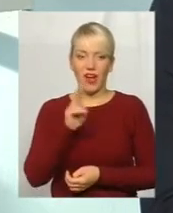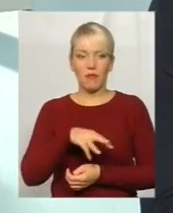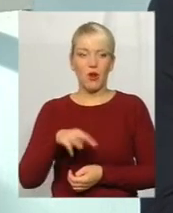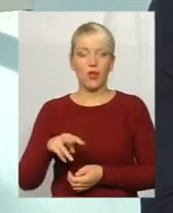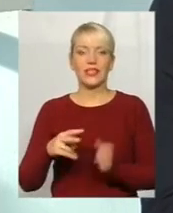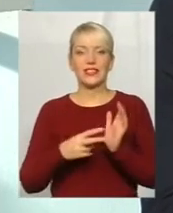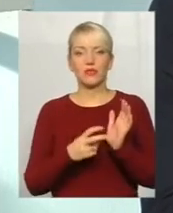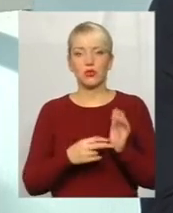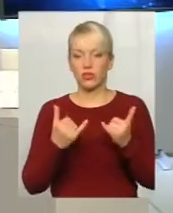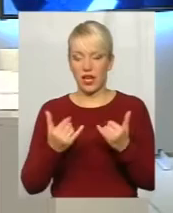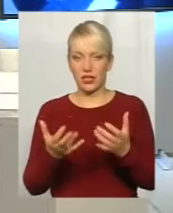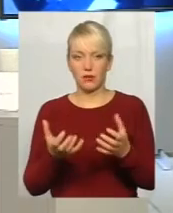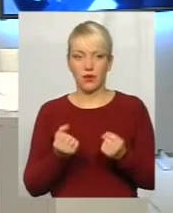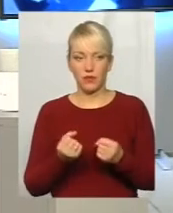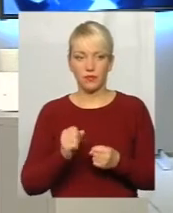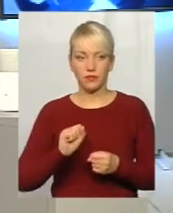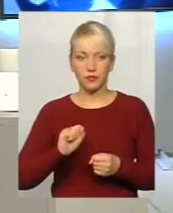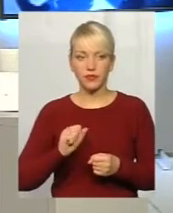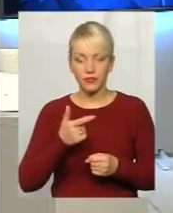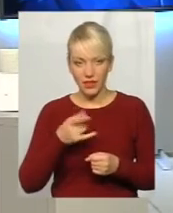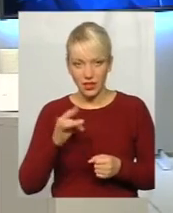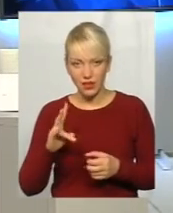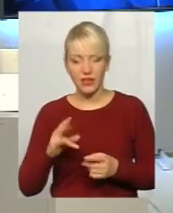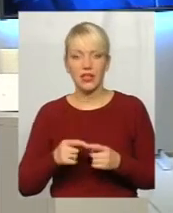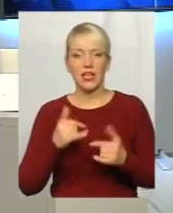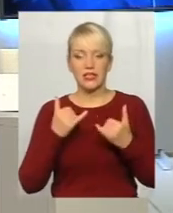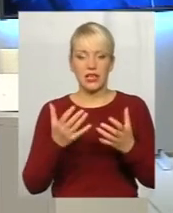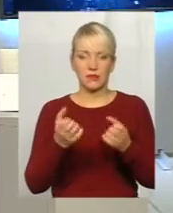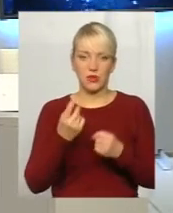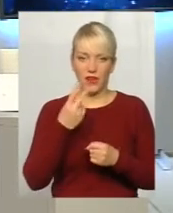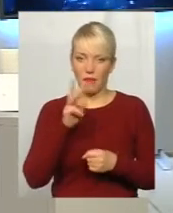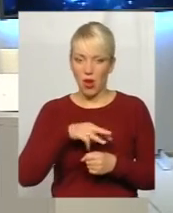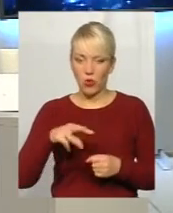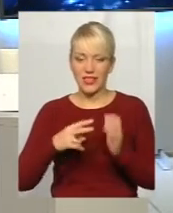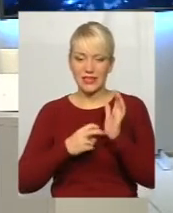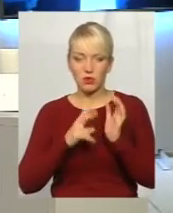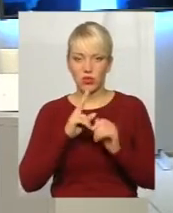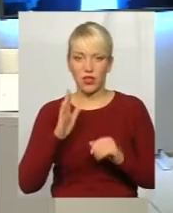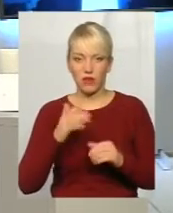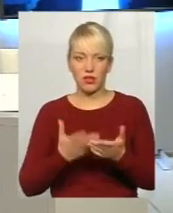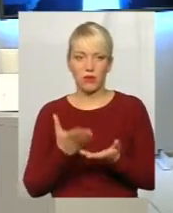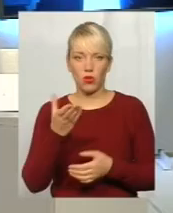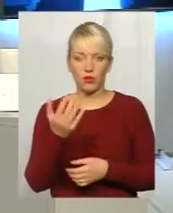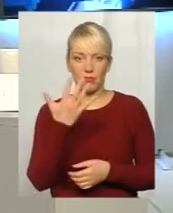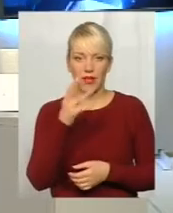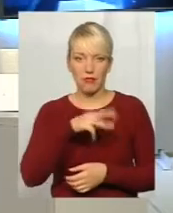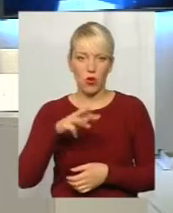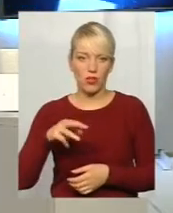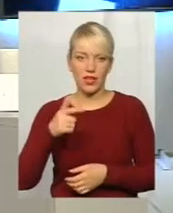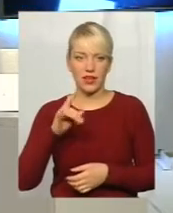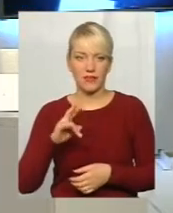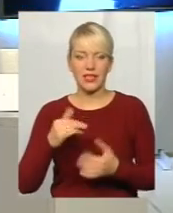700. Зараз ми беремо гривень, зараз ми беремо 2 мільйони 700 кіловат, платимо 5 мільйонів гривень. Ви розумієте, ми